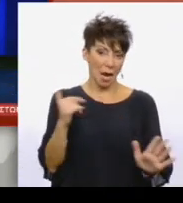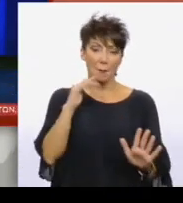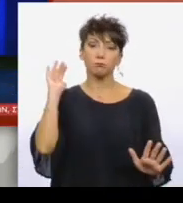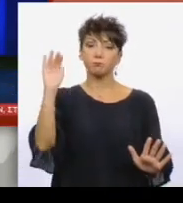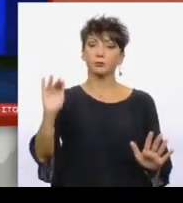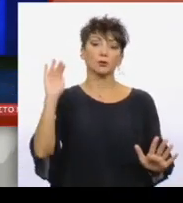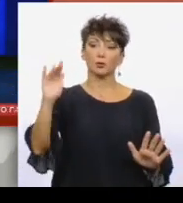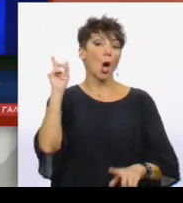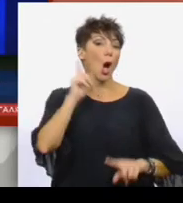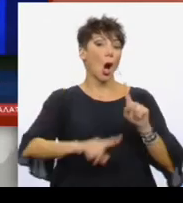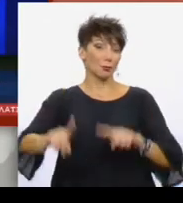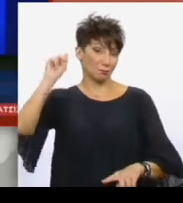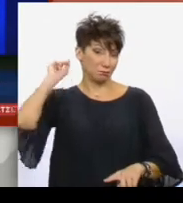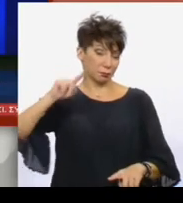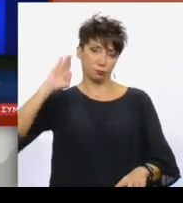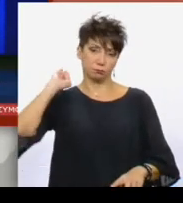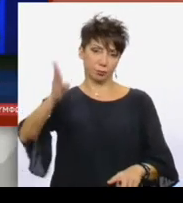παραβιώνουν τα μέτρα θα υπάρχουν πρόστιμα. Να σας ευχαριστήσω πολύ.